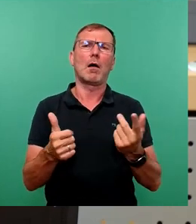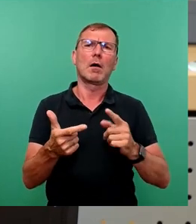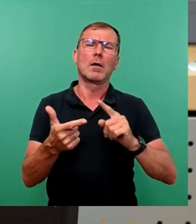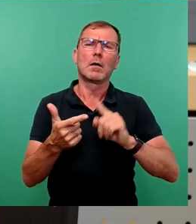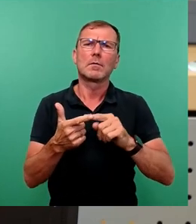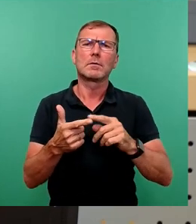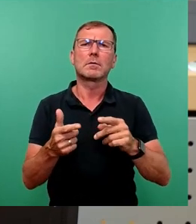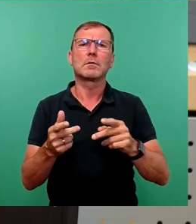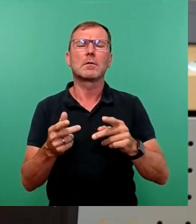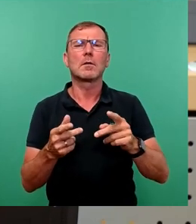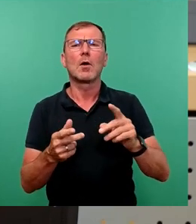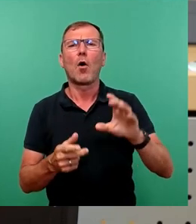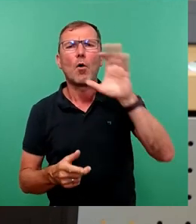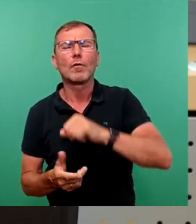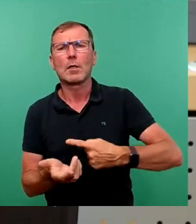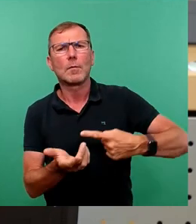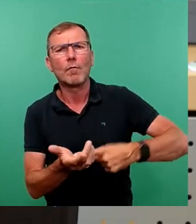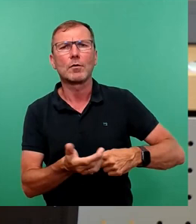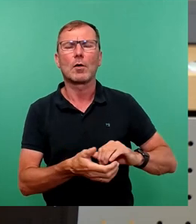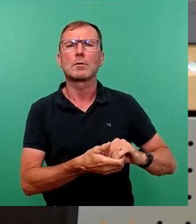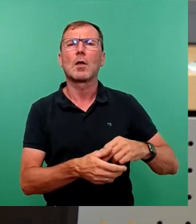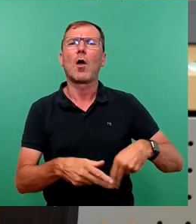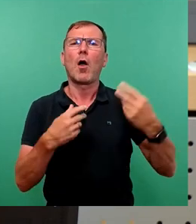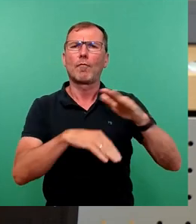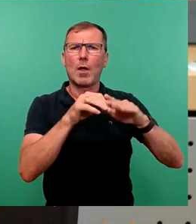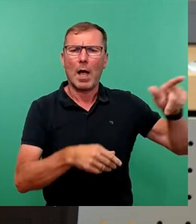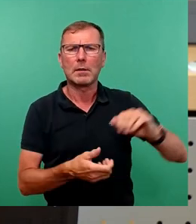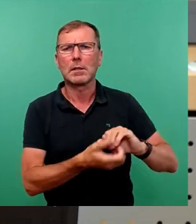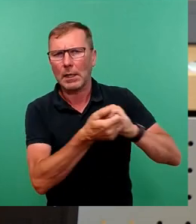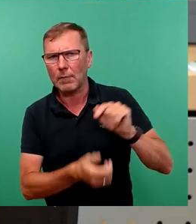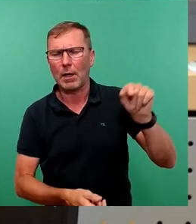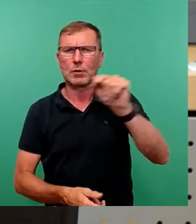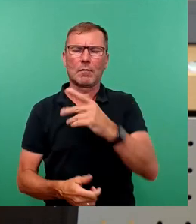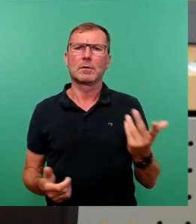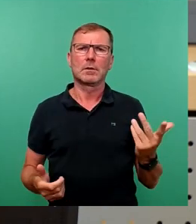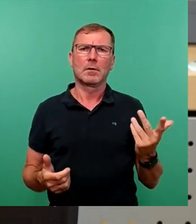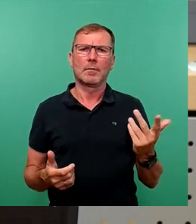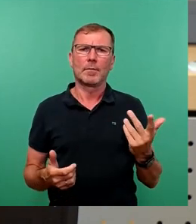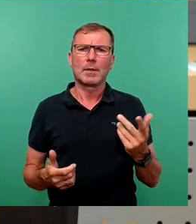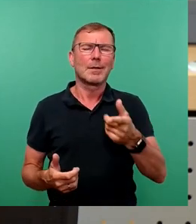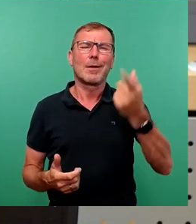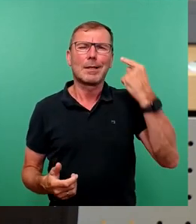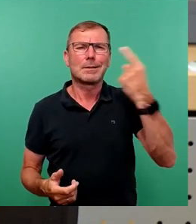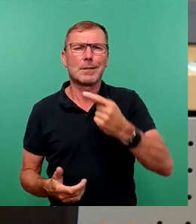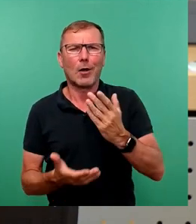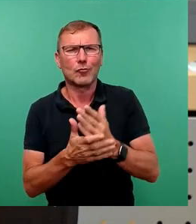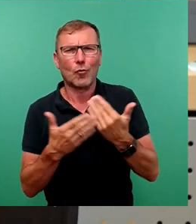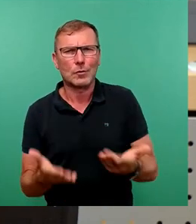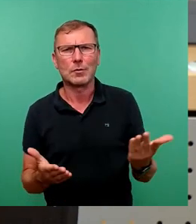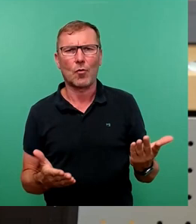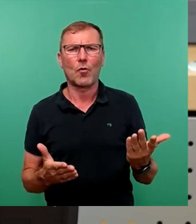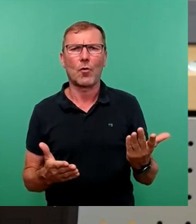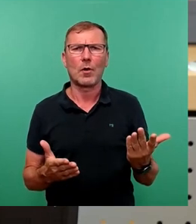Normalbürger eigentlich unverschämten Forderung der öffentlichen Hand. Und das war auch schon letztes Jahr bei den Haushaltsverhandlungen